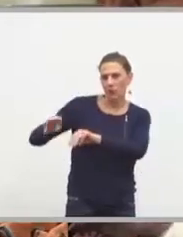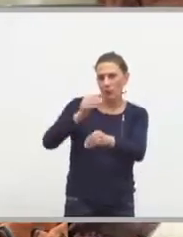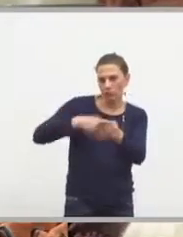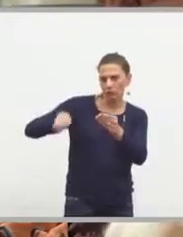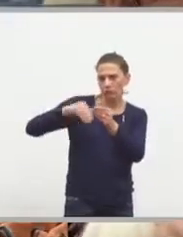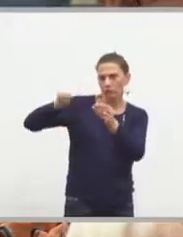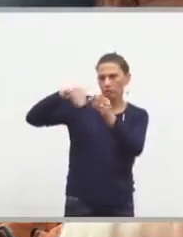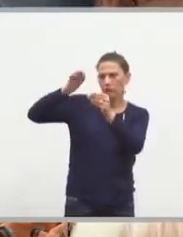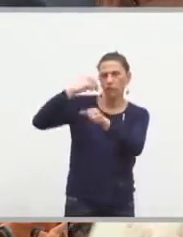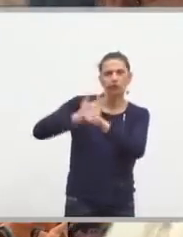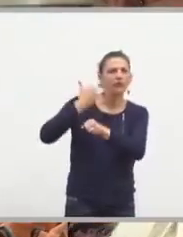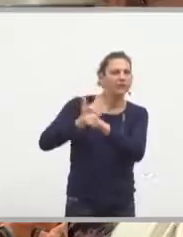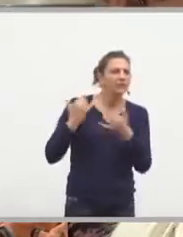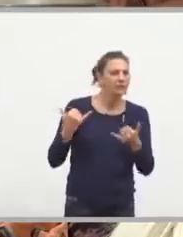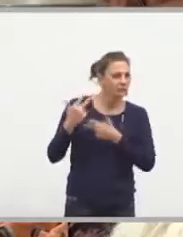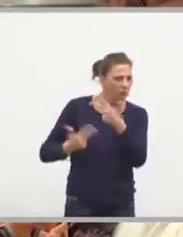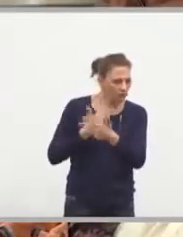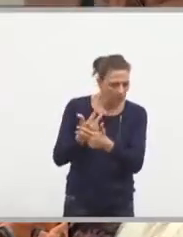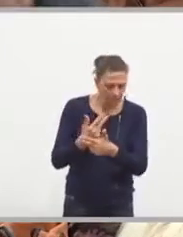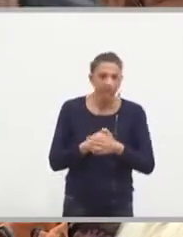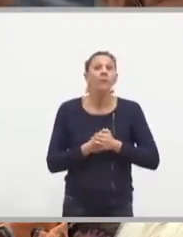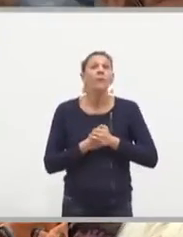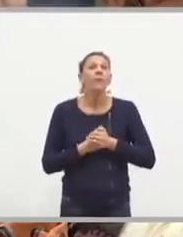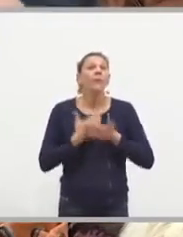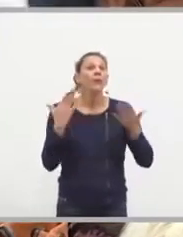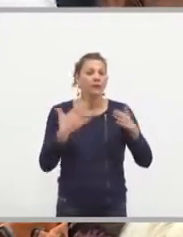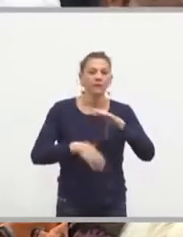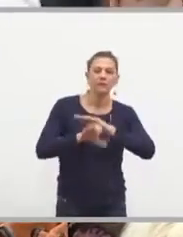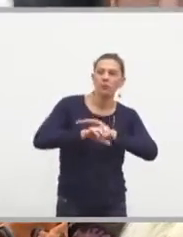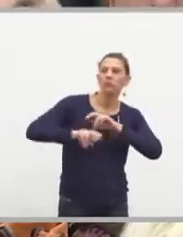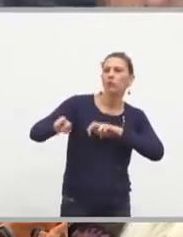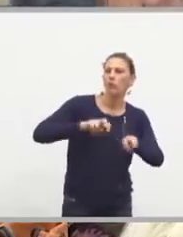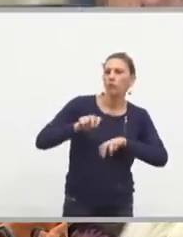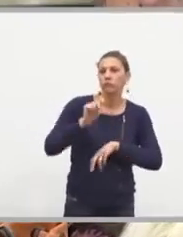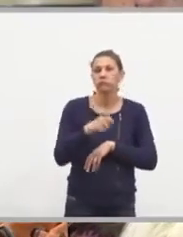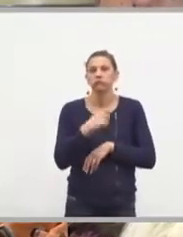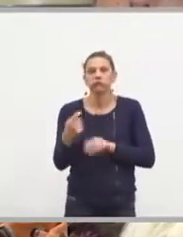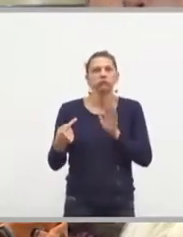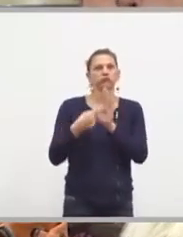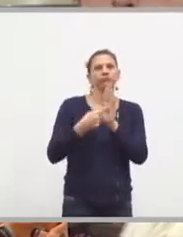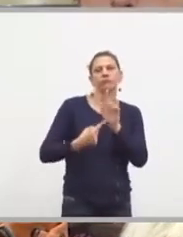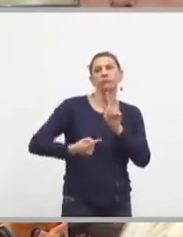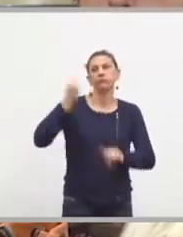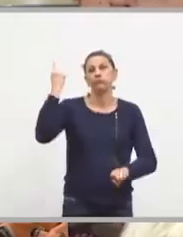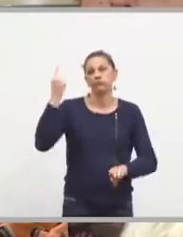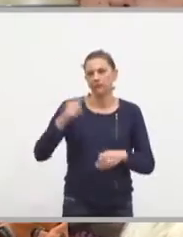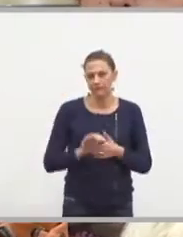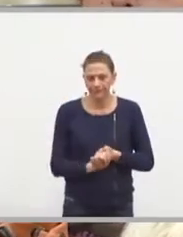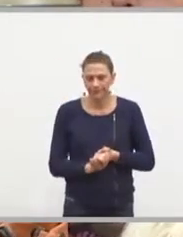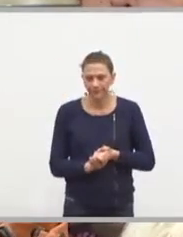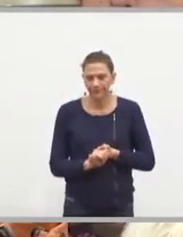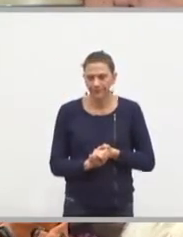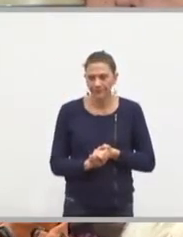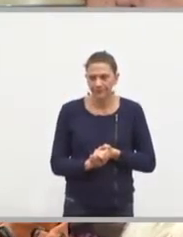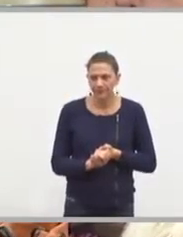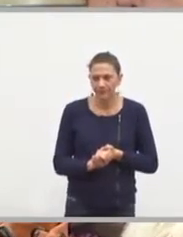métropole tous les ans, la question de l'investissement en transport est une question tout à fait capitale. Par rapport à